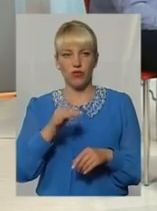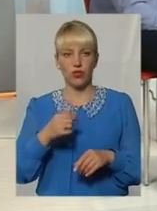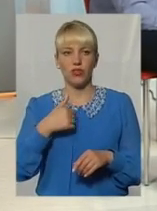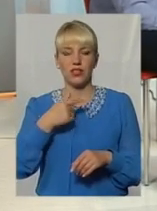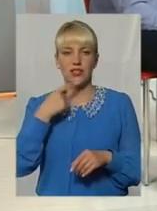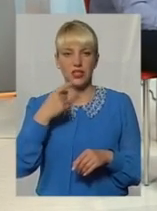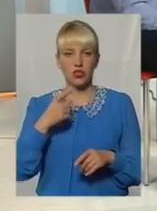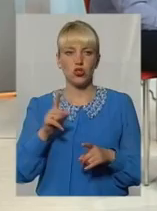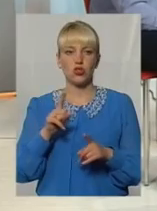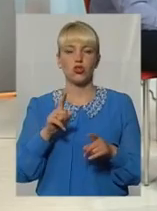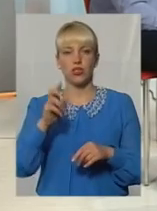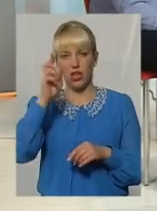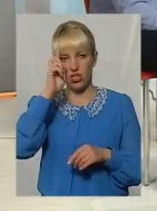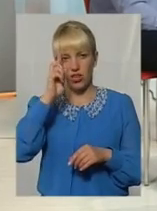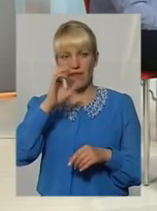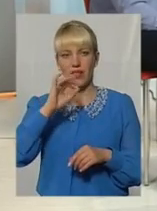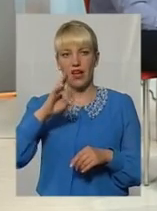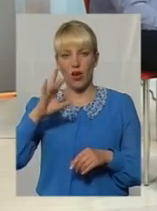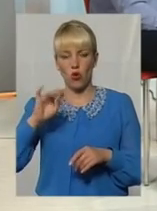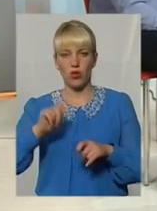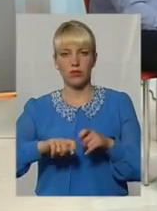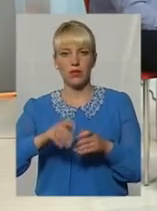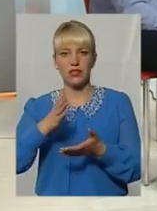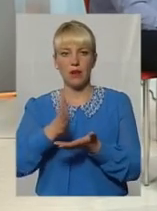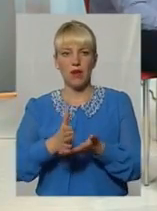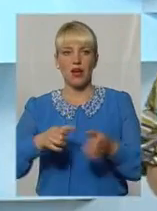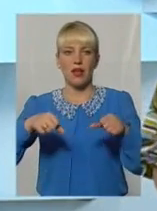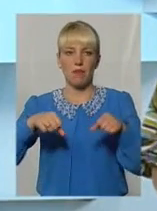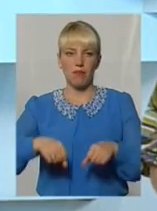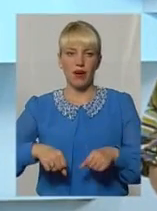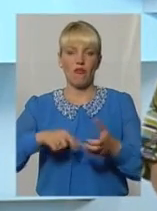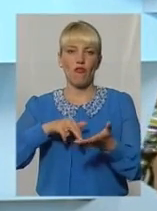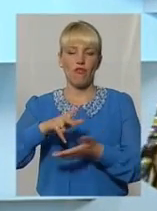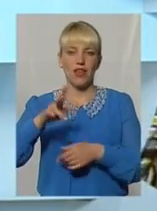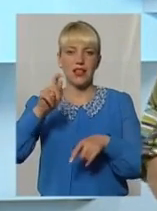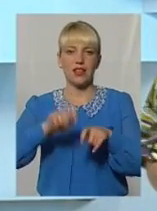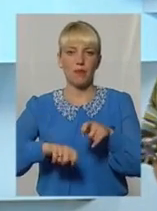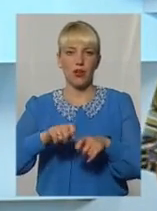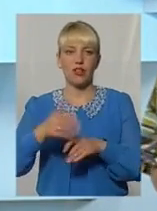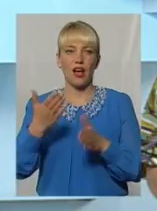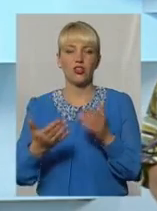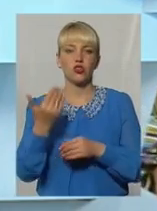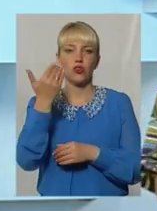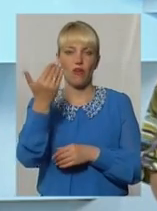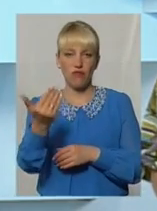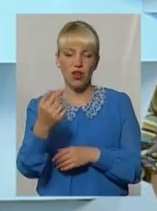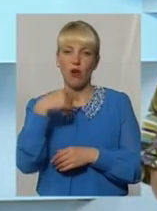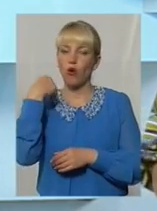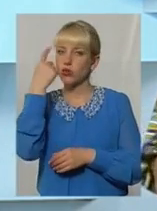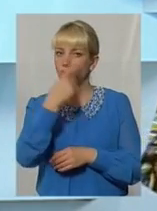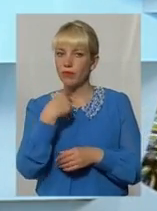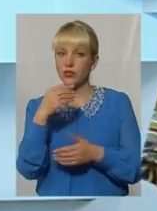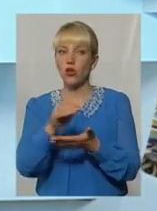Державна екологічна інспекція має право вийти на перевірку, лише якщо ви, шановні глядачі, особисто